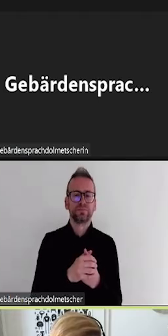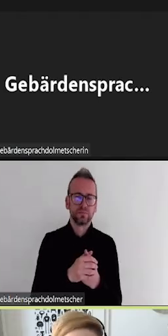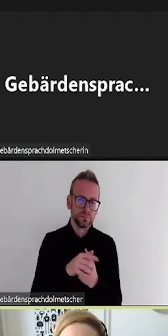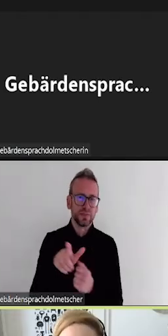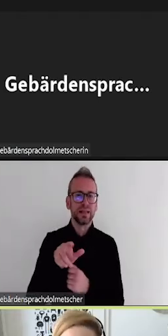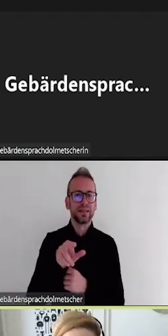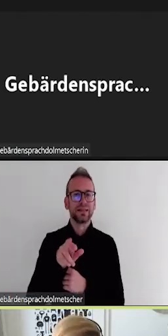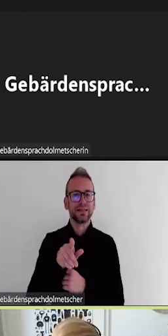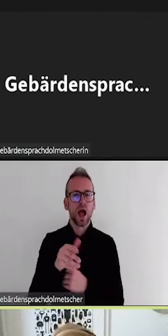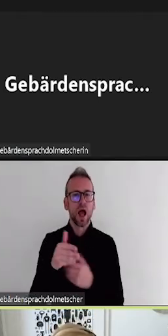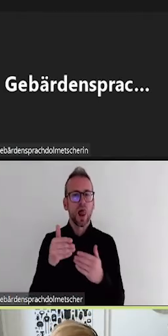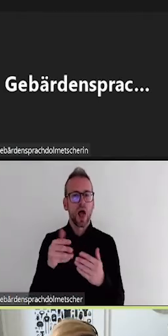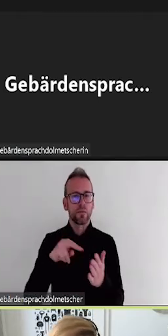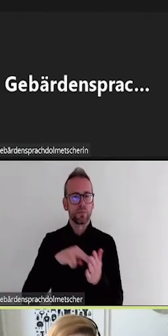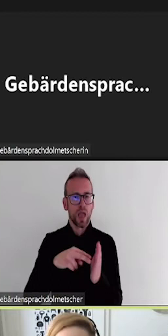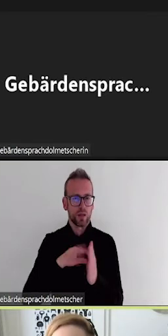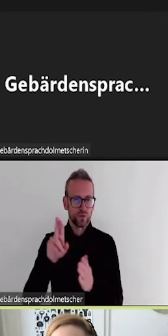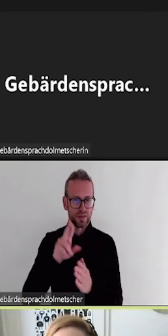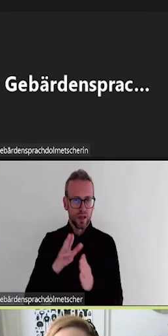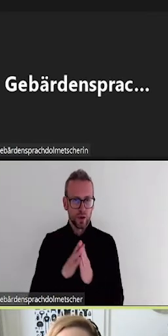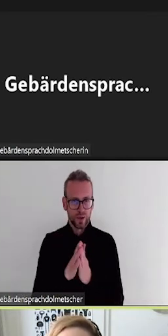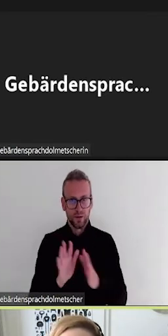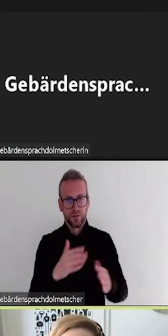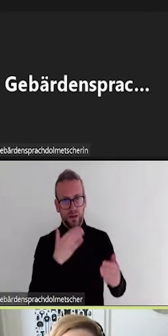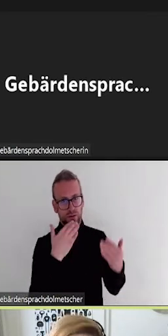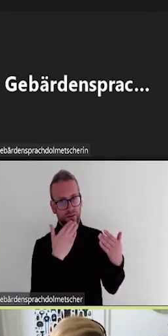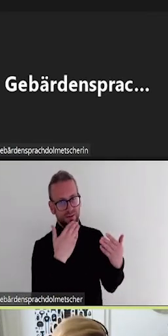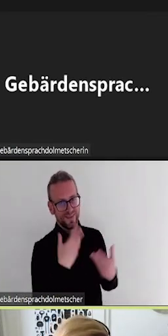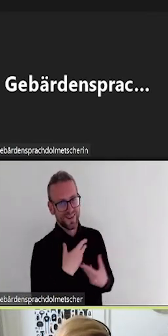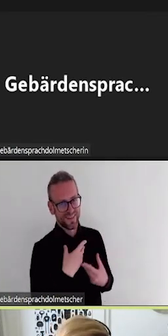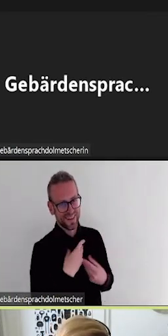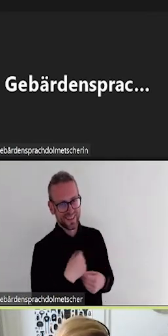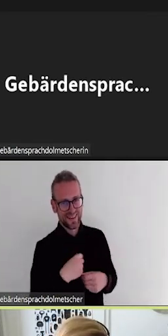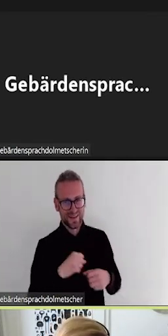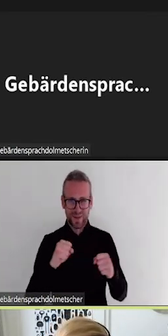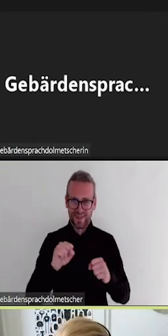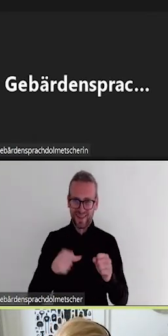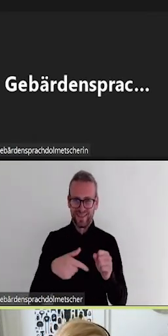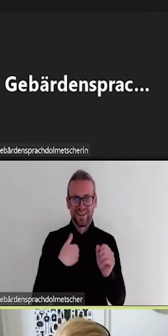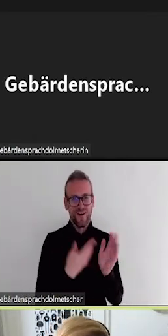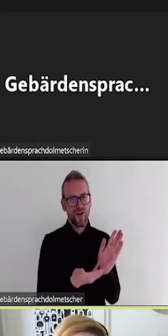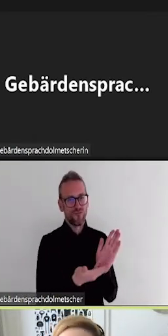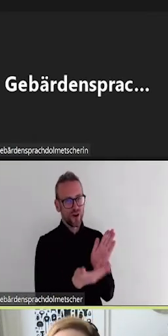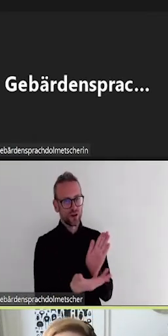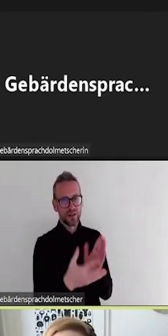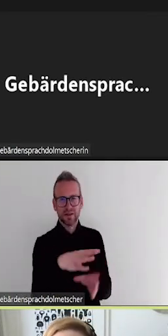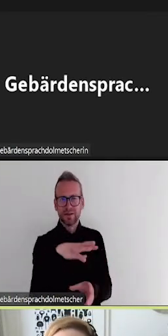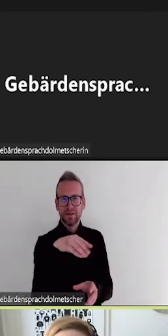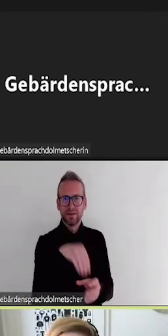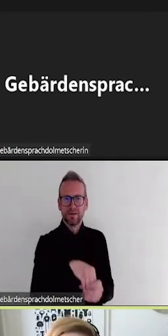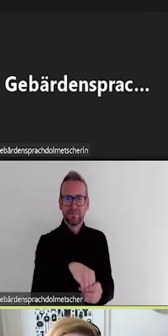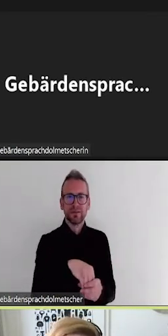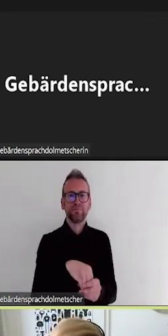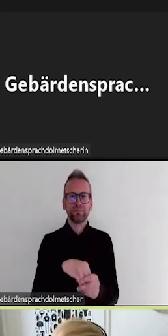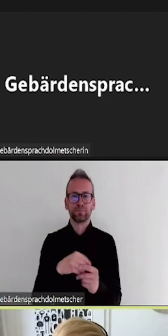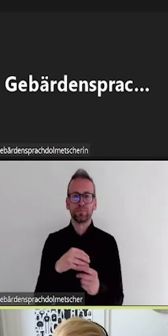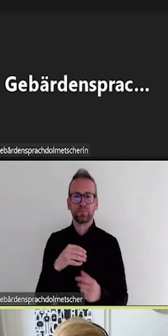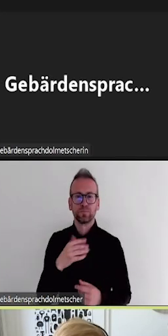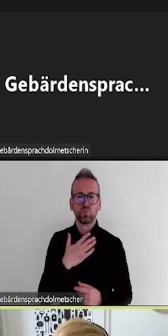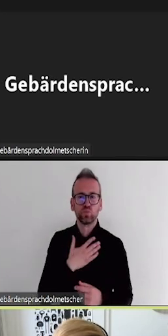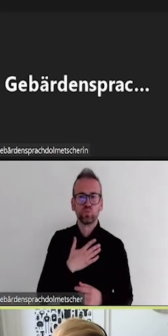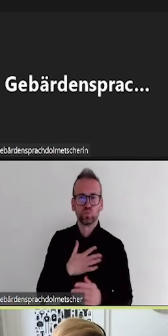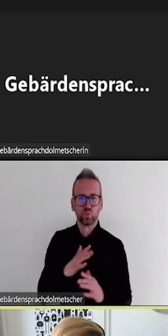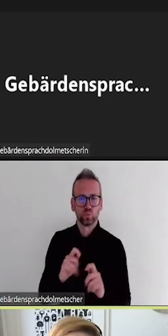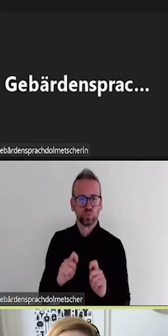Genau, mein Name ist Katrin Lux. Ich arbeite an der Universität Göttingen als Beauftragte für Studierende mit Behinderungen und chronischen